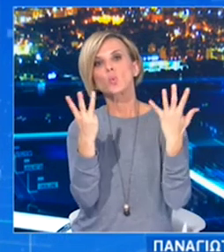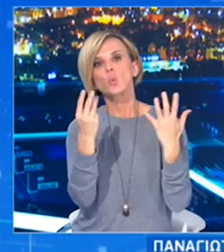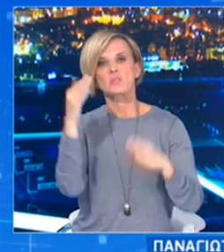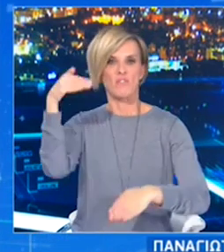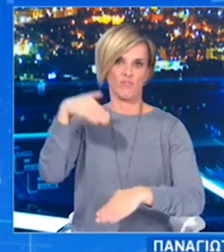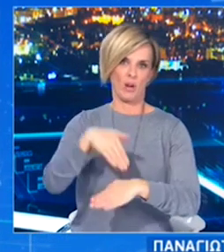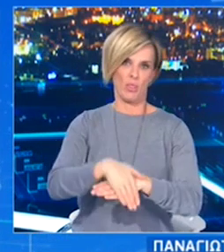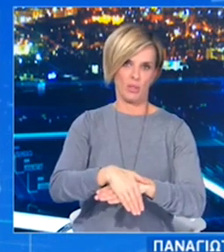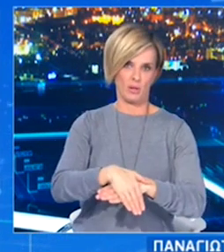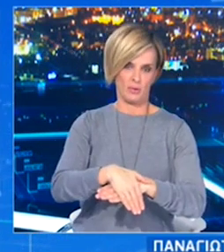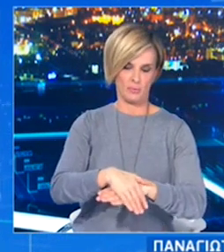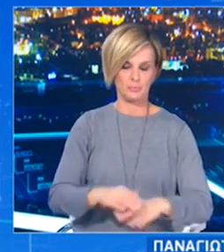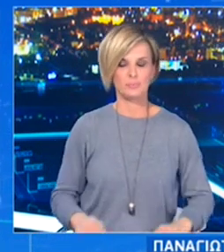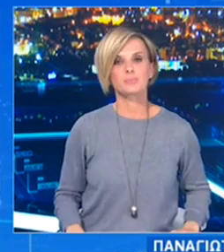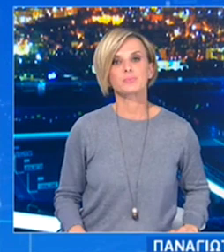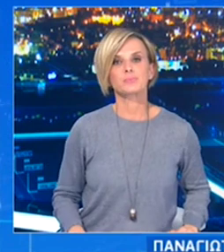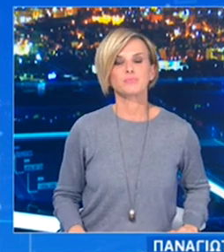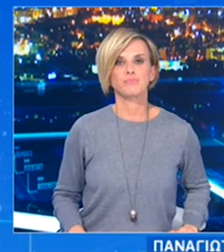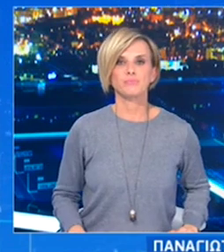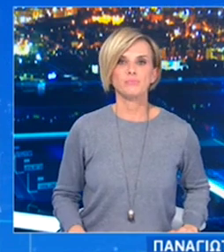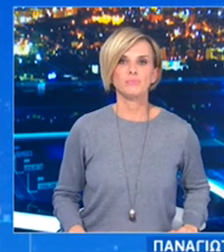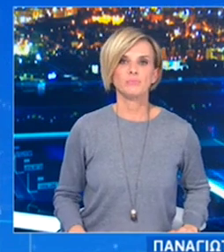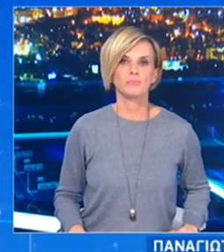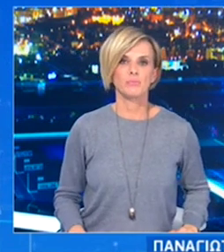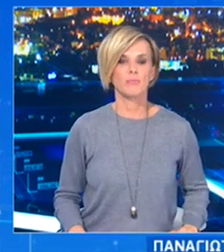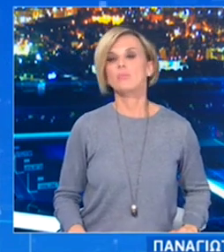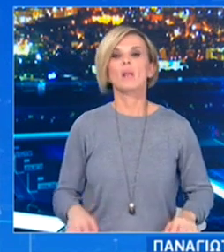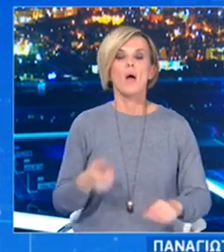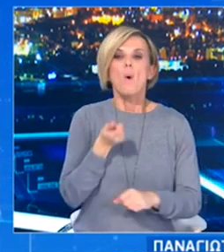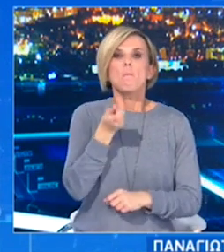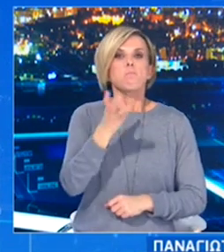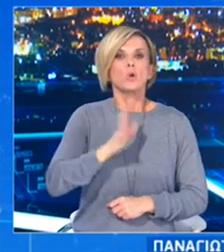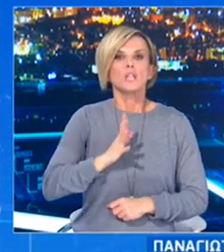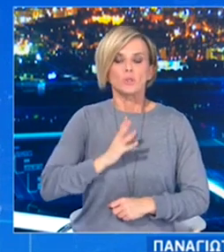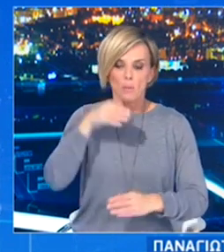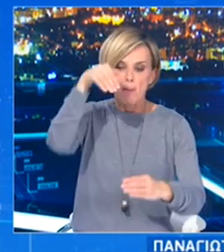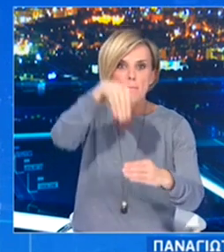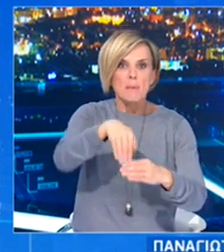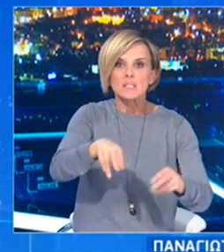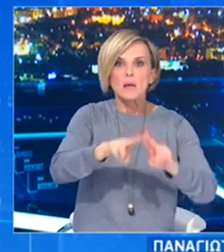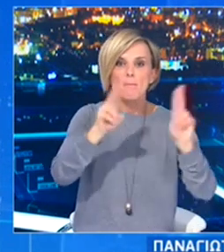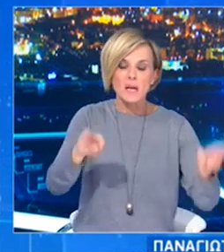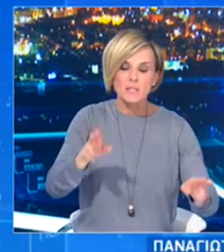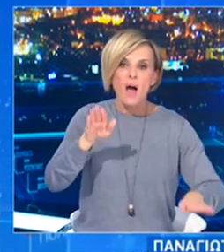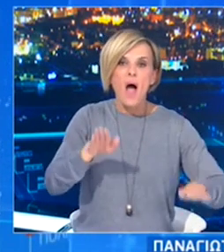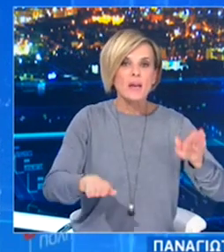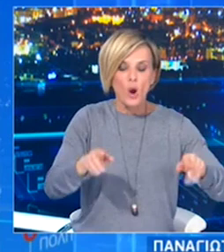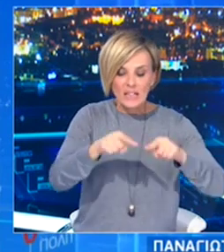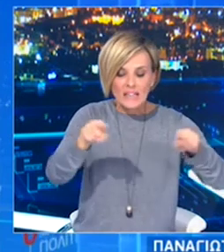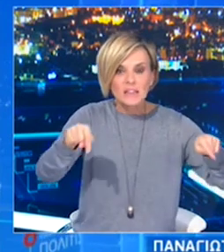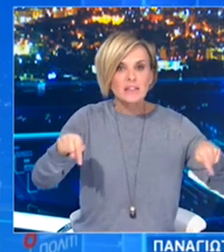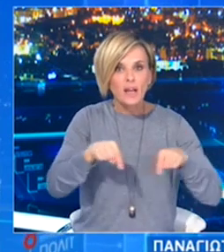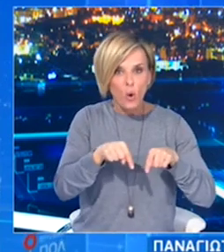μετάμες συμβρίας. Ως προς τον πληθυσμό εντός των καταστημάτων ισχύουν τα κάτωθη. Αναλογία ατόμων ανά